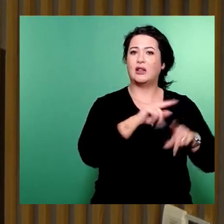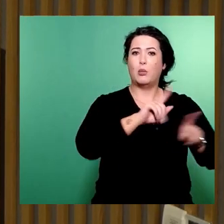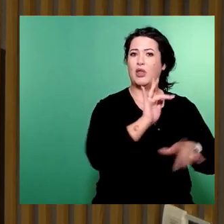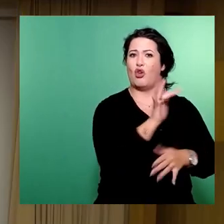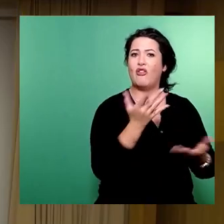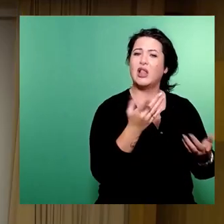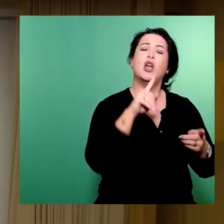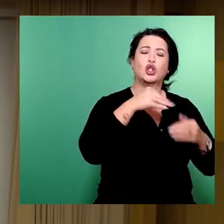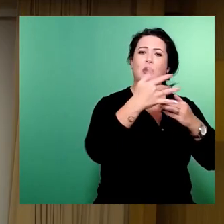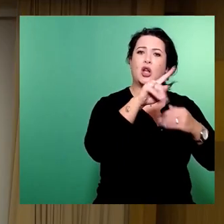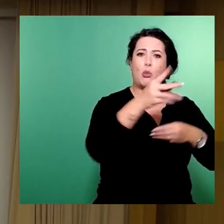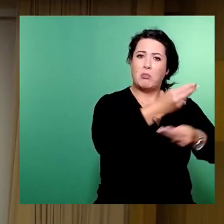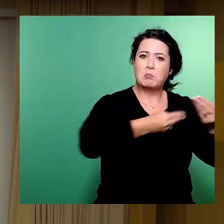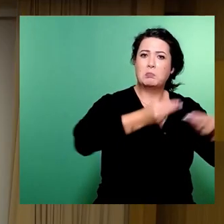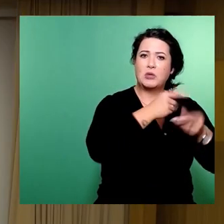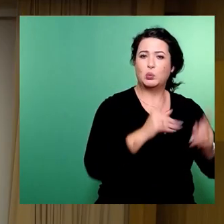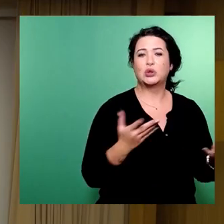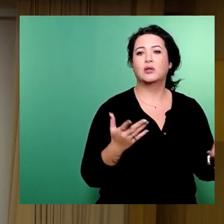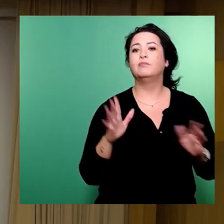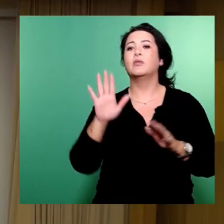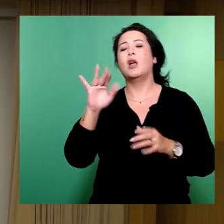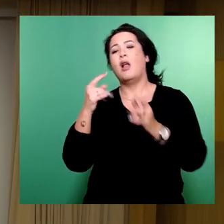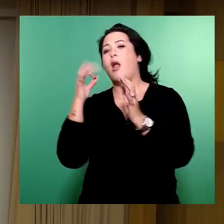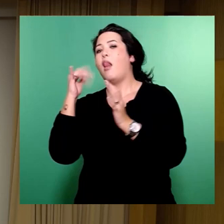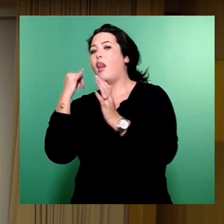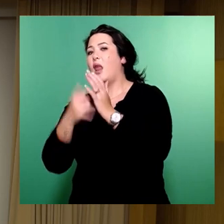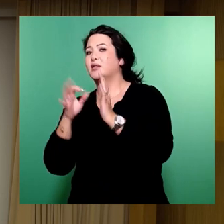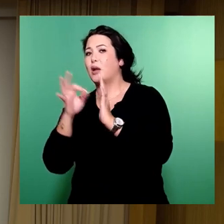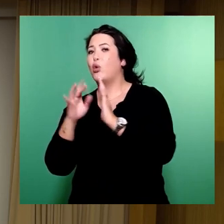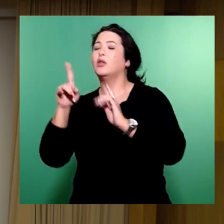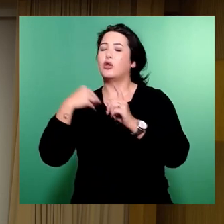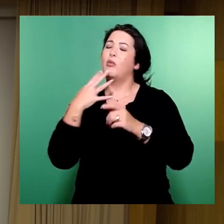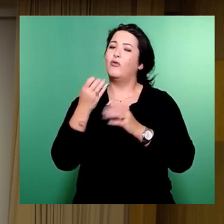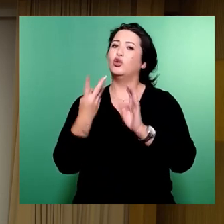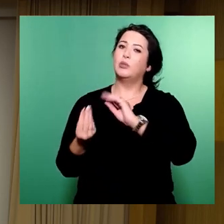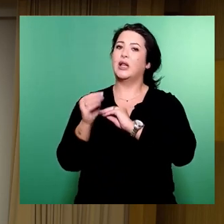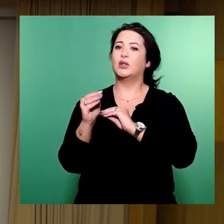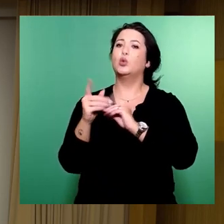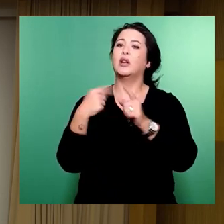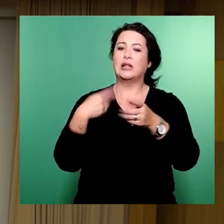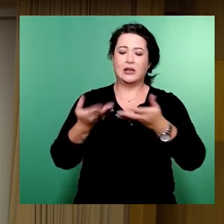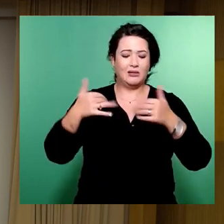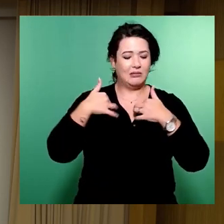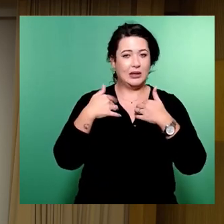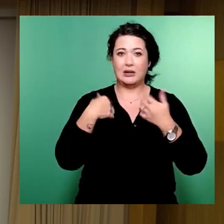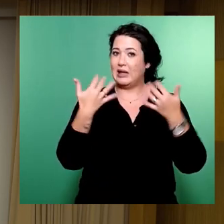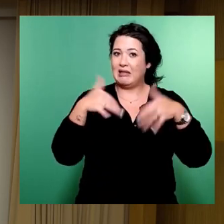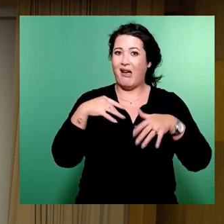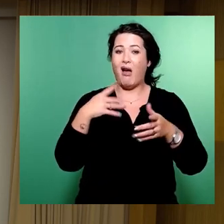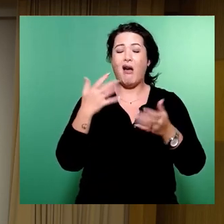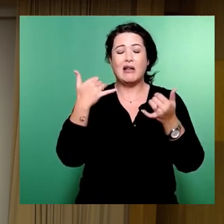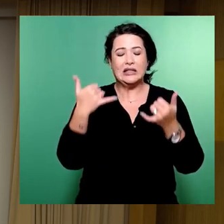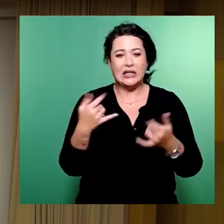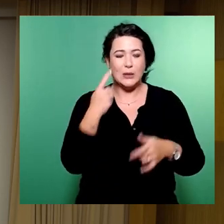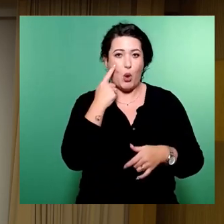Vielen Dank. Also letzteren Punkt, den würde ich Ihnen bei der schriftlichen Beantwortung noch mit nachreichen, habe ich jetzt hier nicht vorliegen, kann ich Ihnen mal